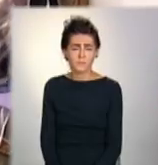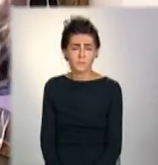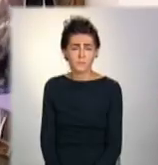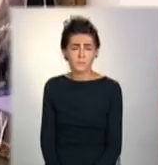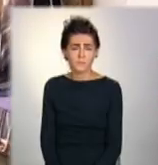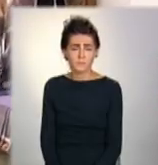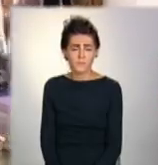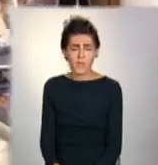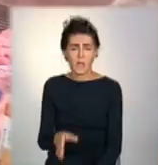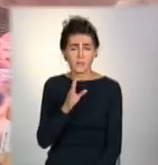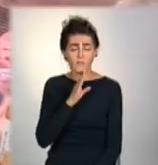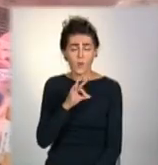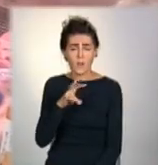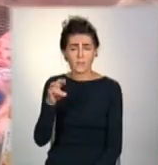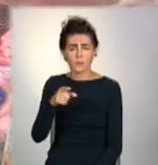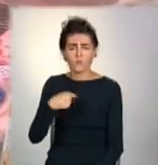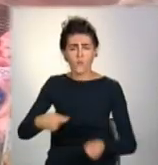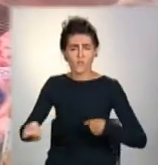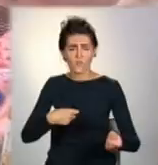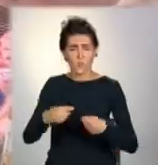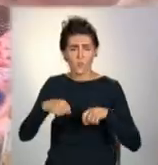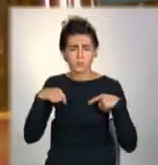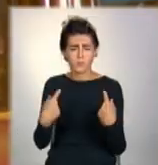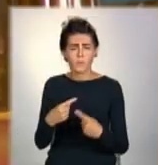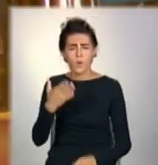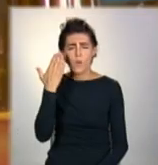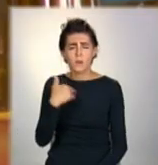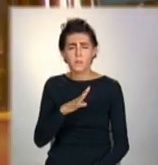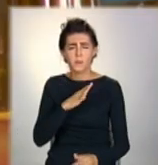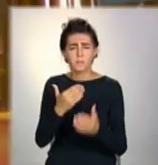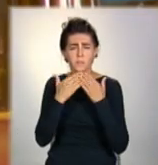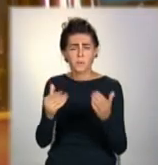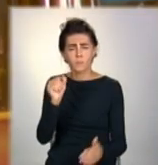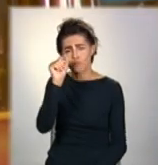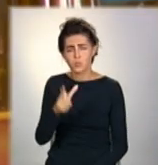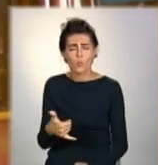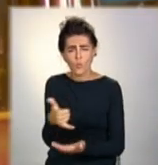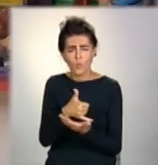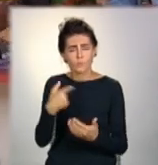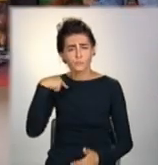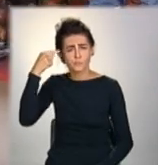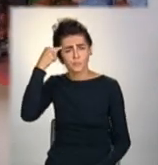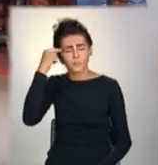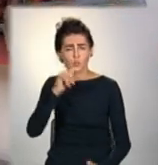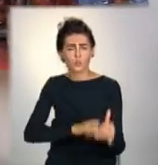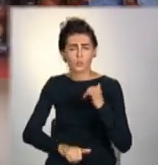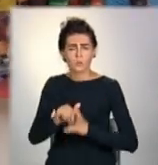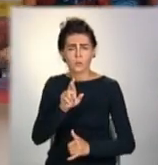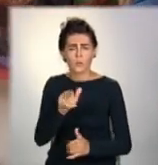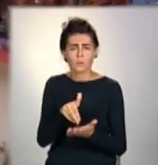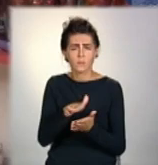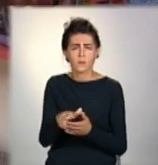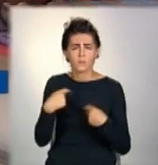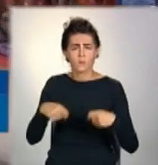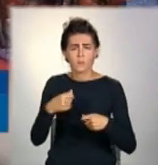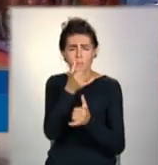Олена, товар збувала як могла. А щойно з прилавку пішла остання пляшка олії, жінка вирішила. Я відказуюся, я ж